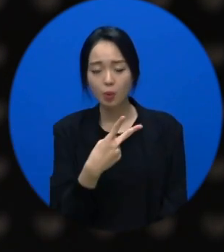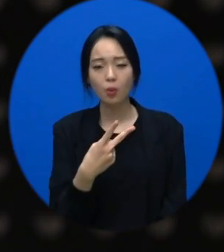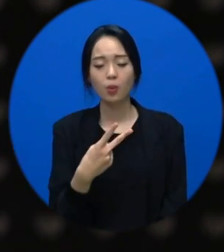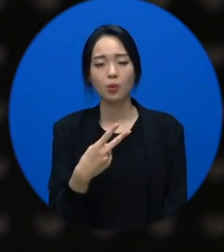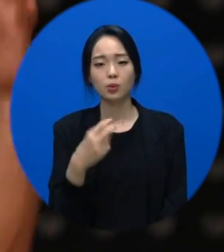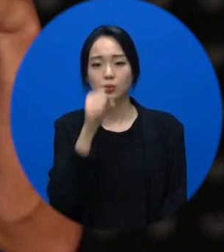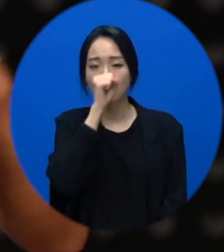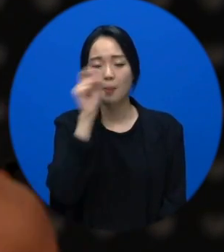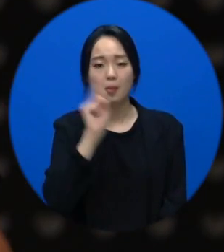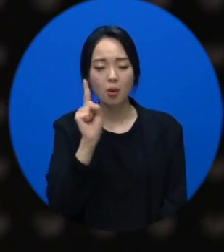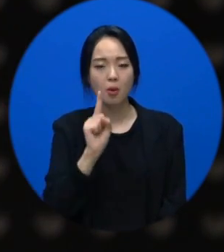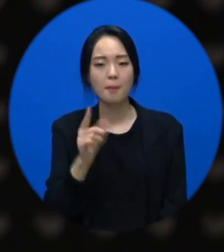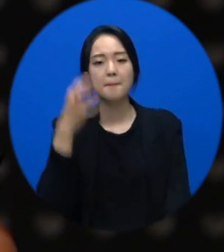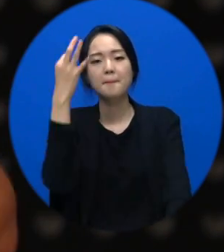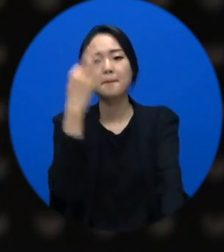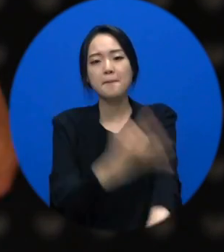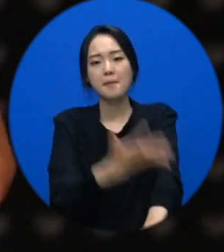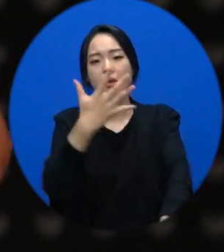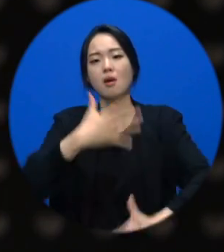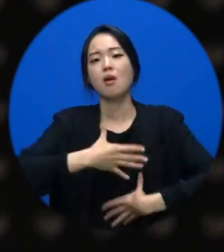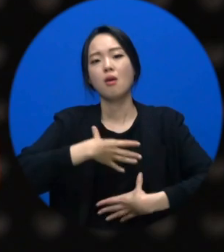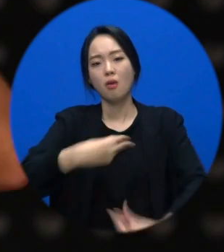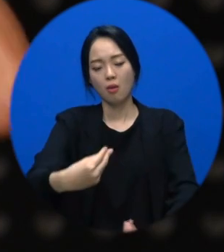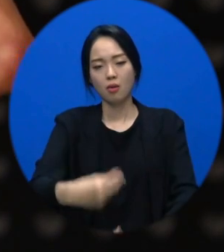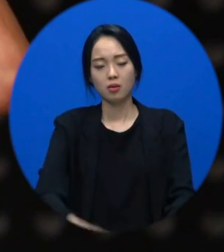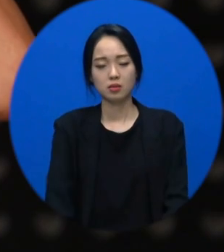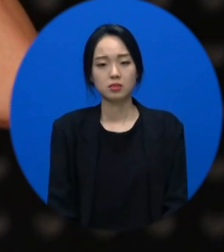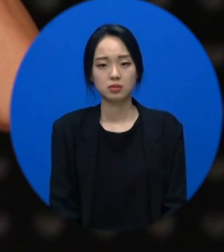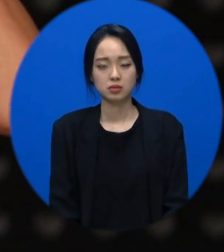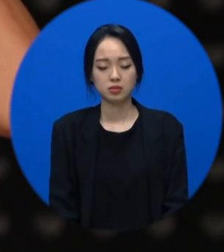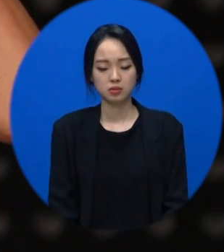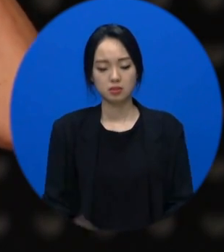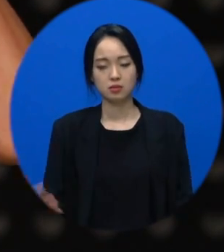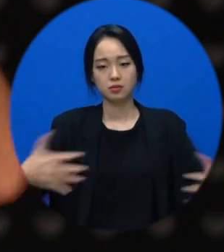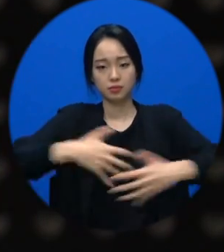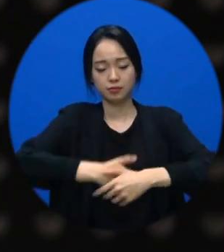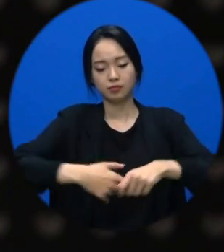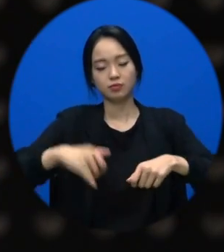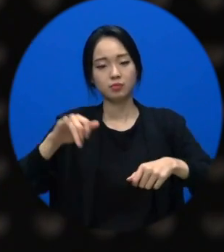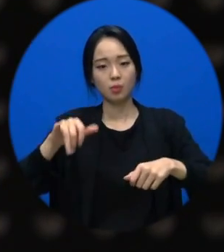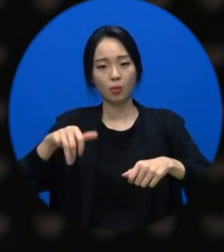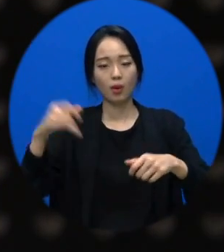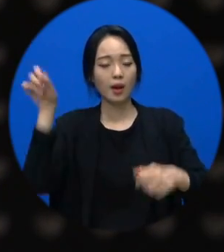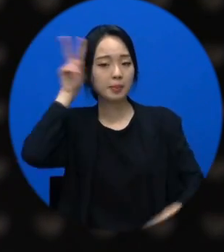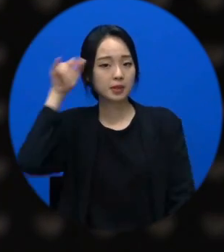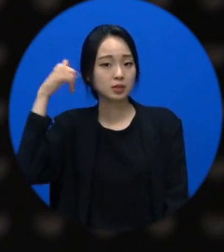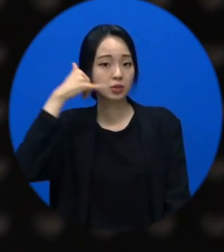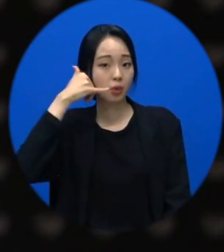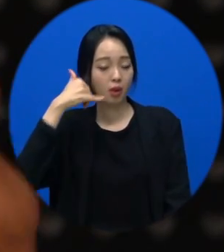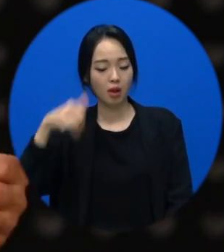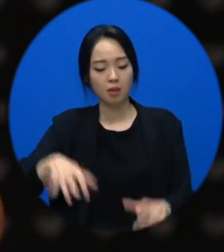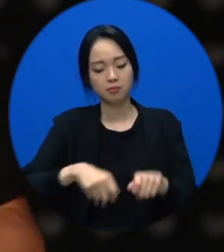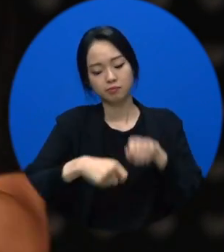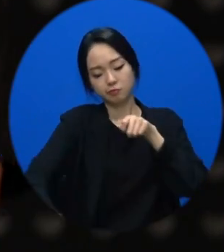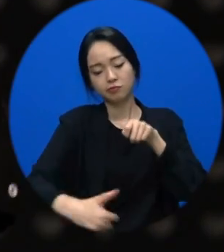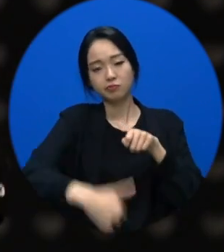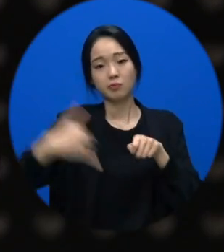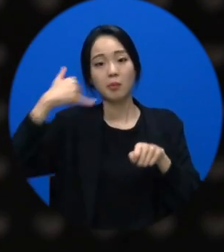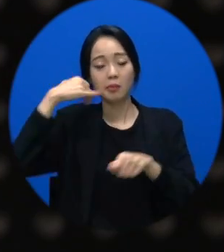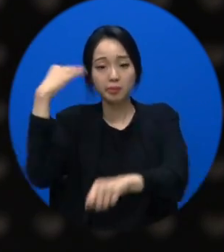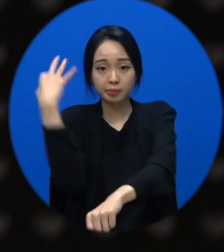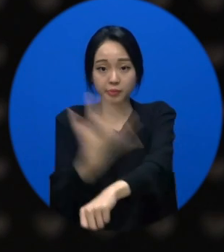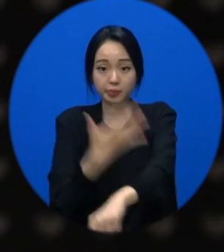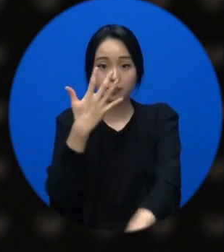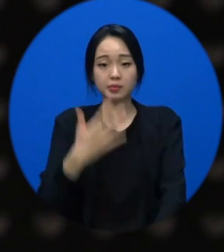편리 장난 아닙니다. 이 앞으로 메고 있으면 전화 오면 찌익 내려가서 전화 받은 거 아니고 백팩 아시죠? 백팩 메었을 때 빼서 어디에